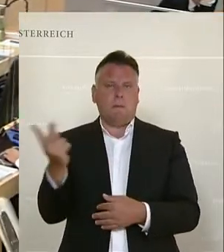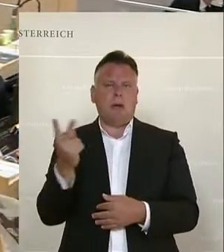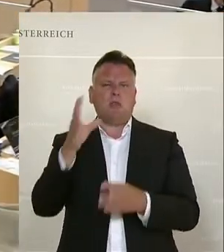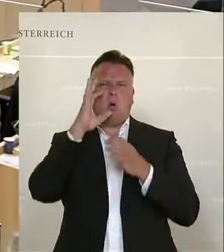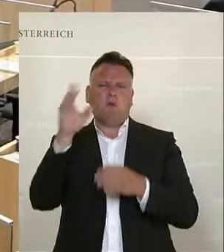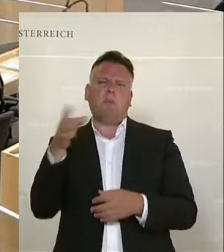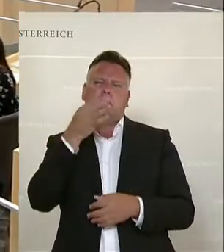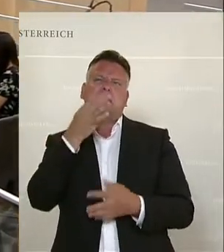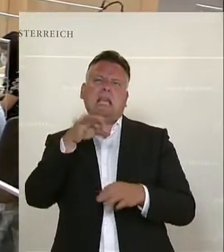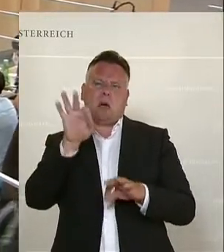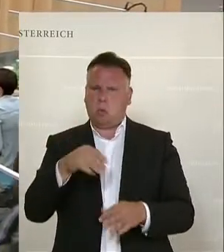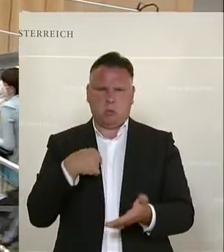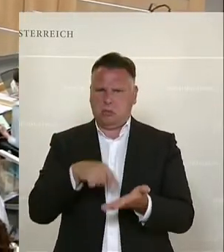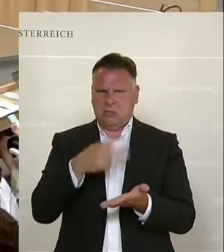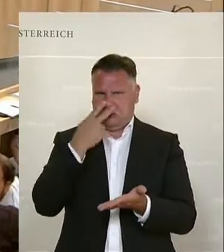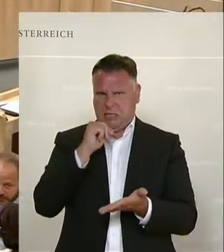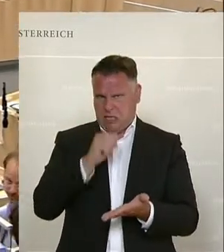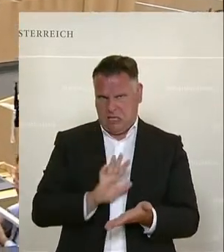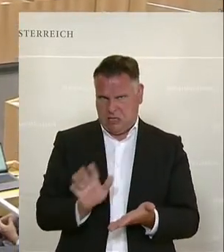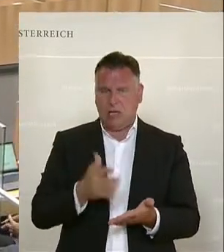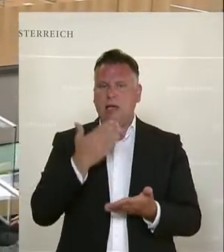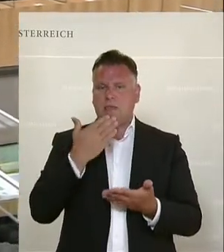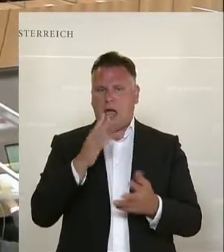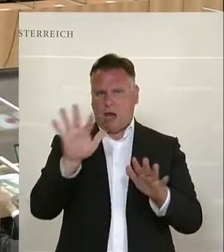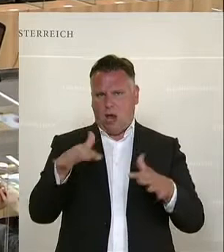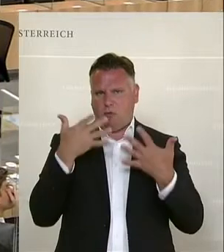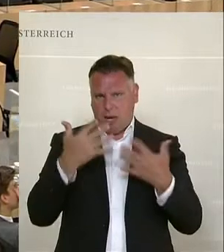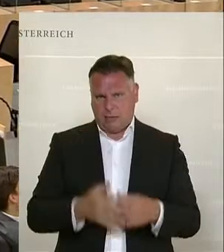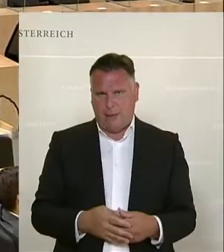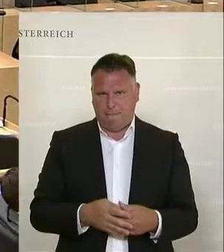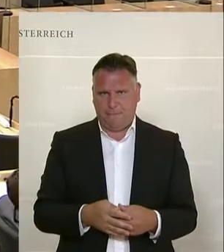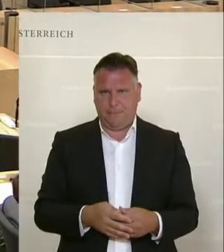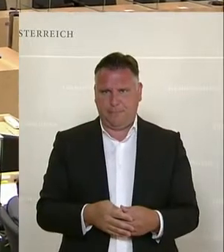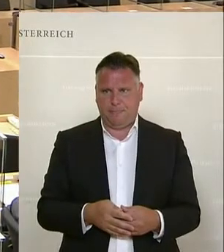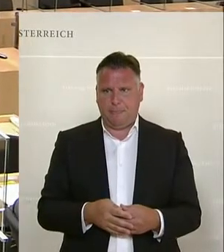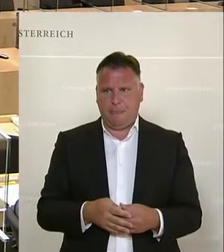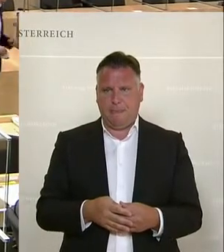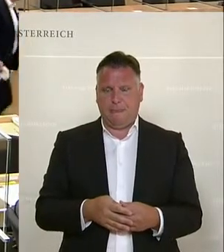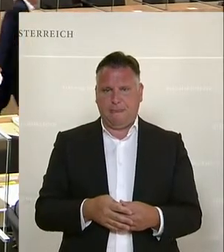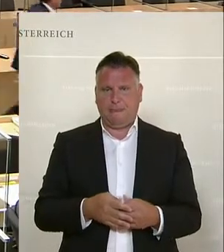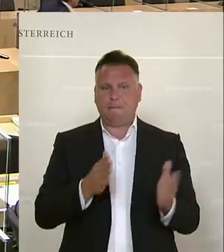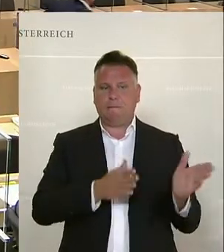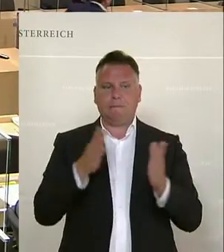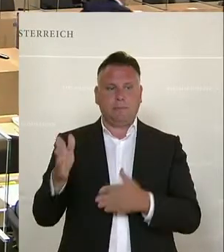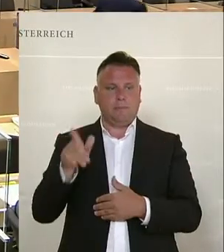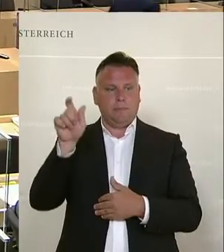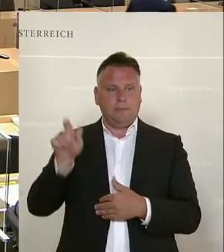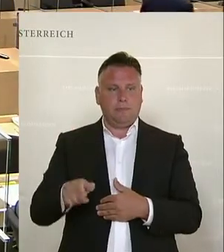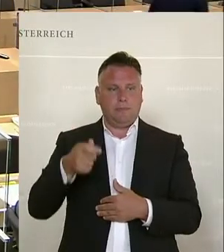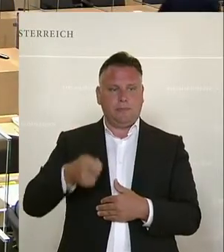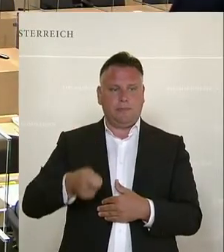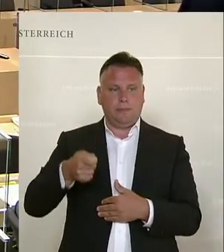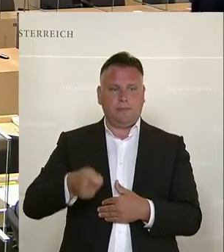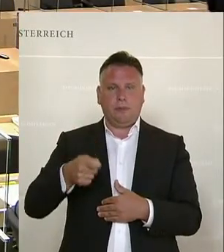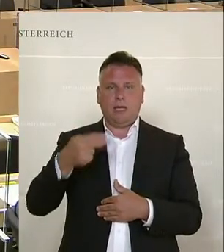-Abgeordneten dargestellt haben. Danke für die Aufmerksamkeit. Ein Plädoyer für die Wahrheitspflicht im Rechnungshof Unterausschuss und